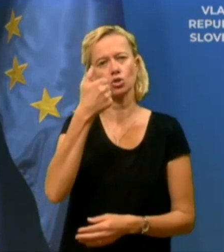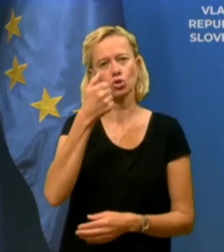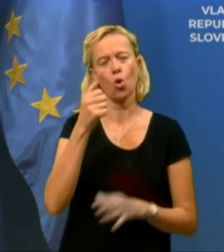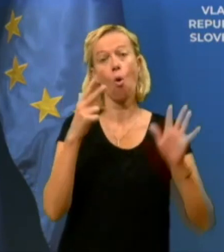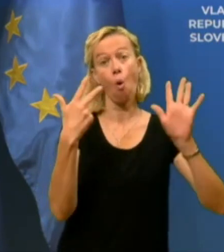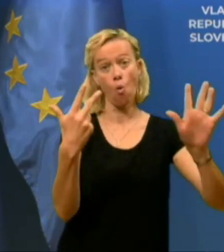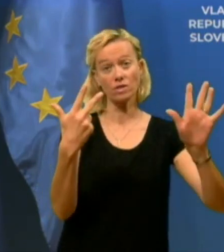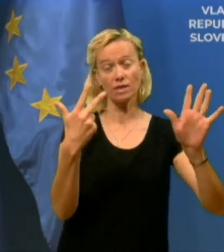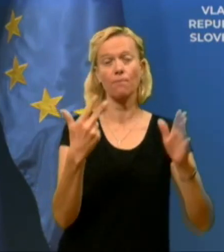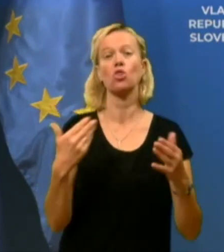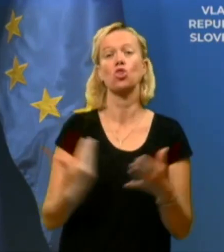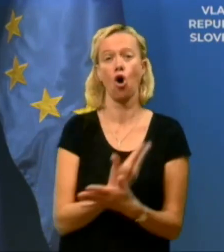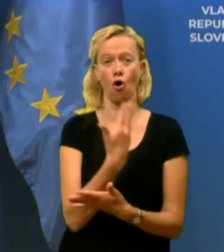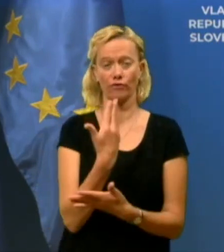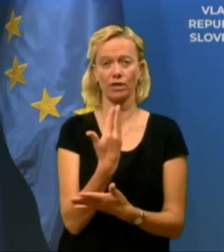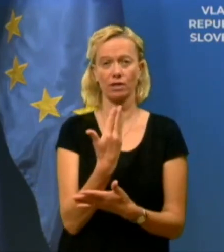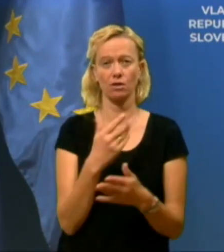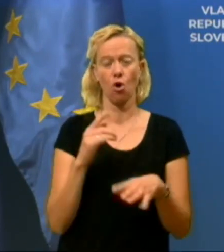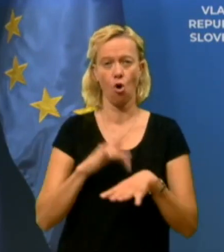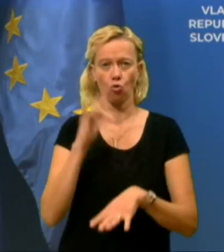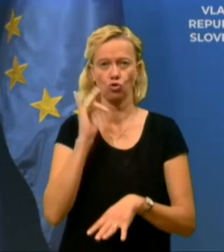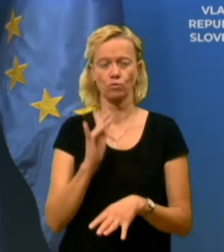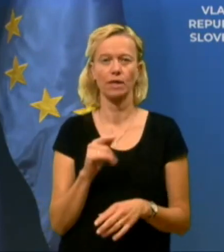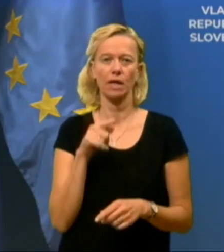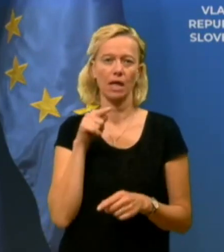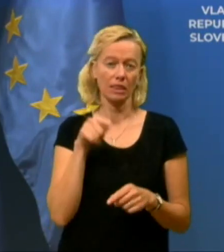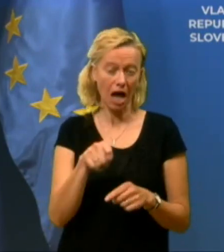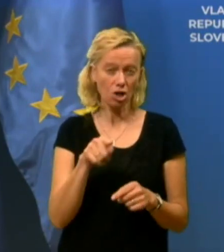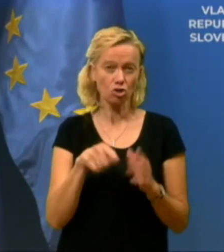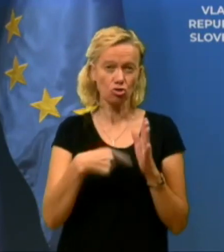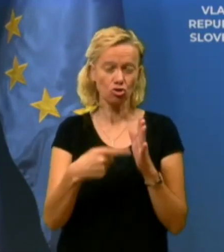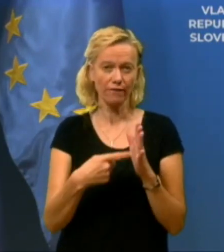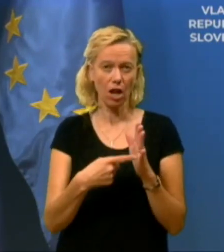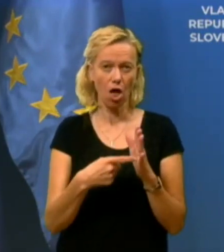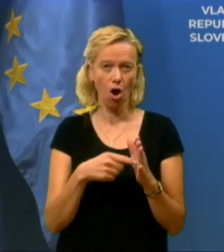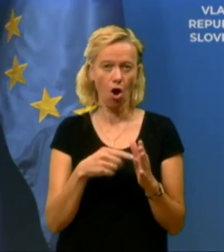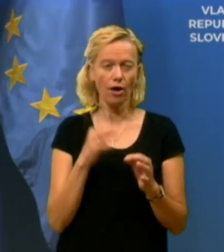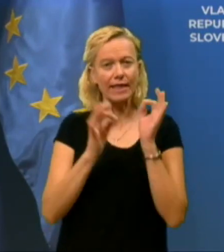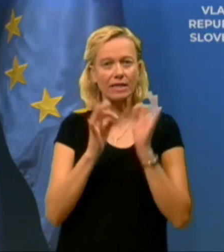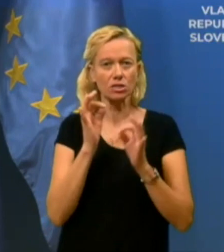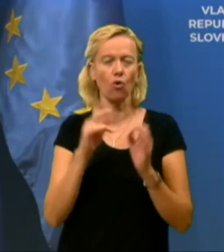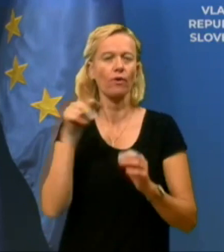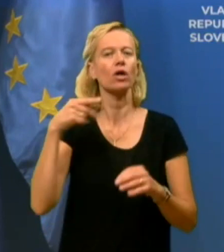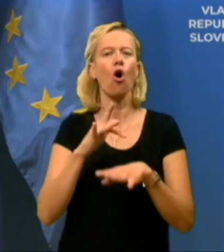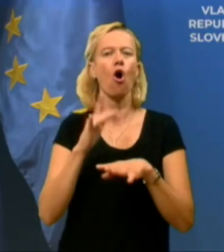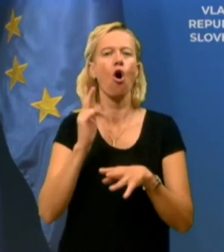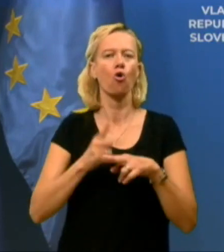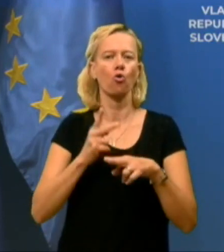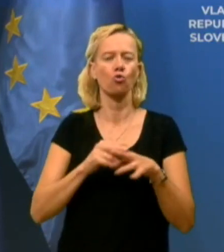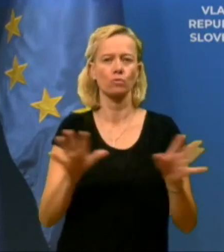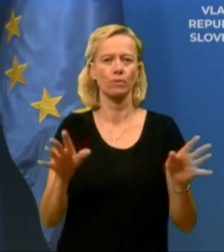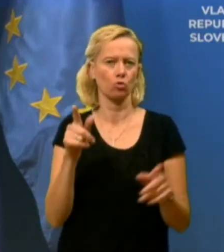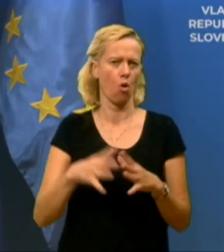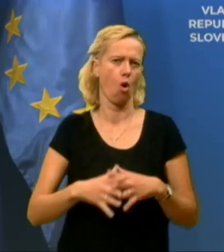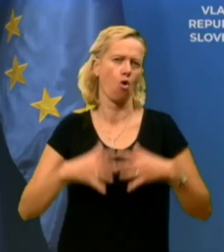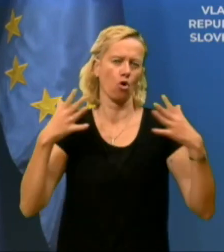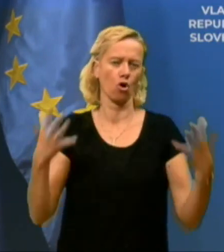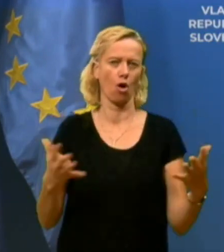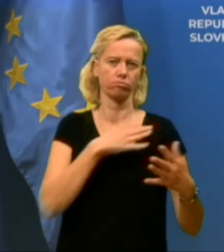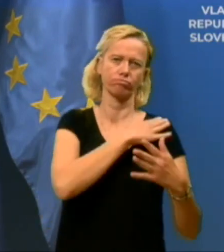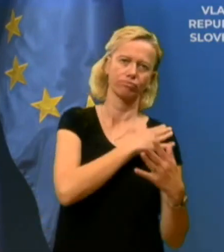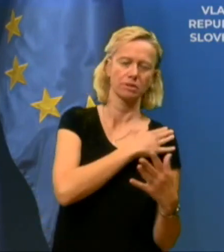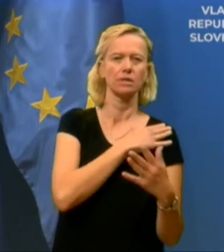novih okušb. Takšno število testov in novih okušb je ogromen zalogaj za epidemiološko službo,